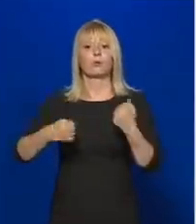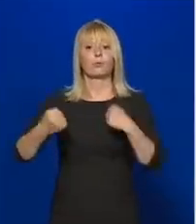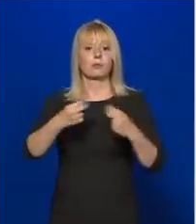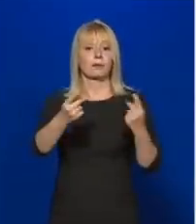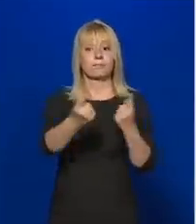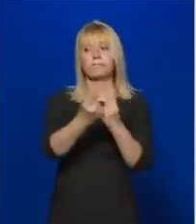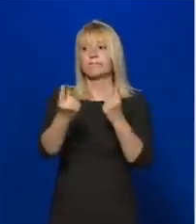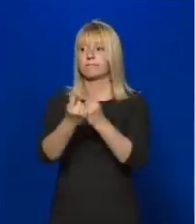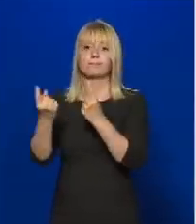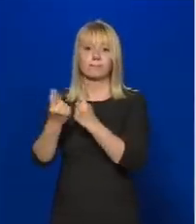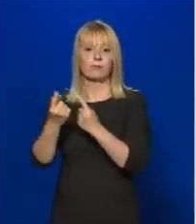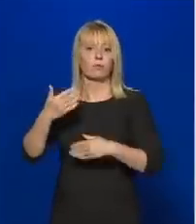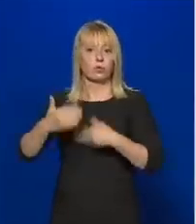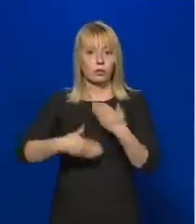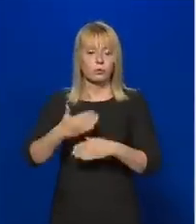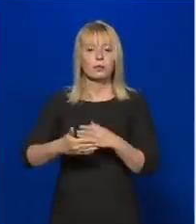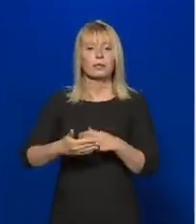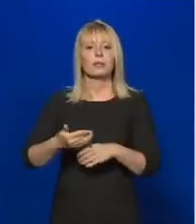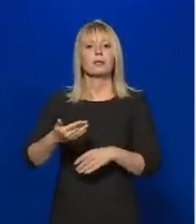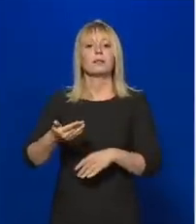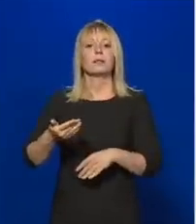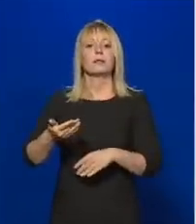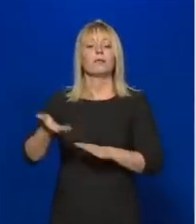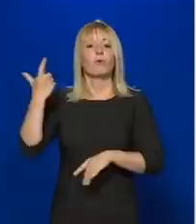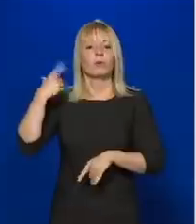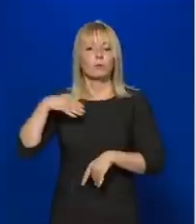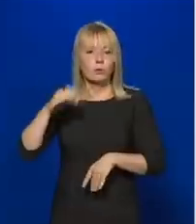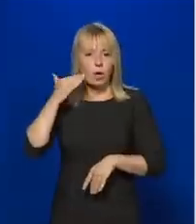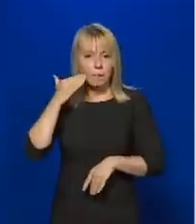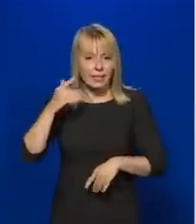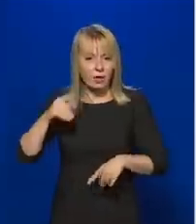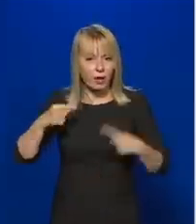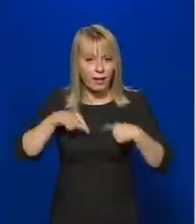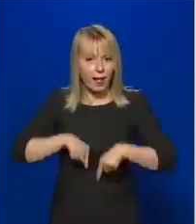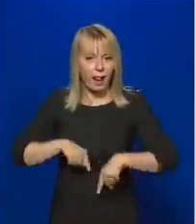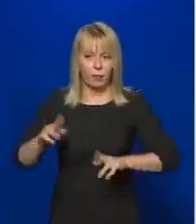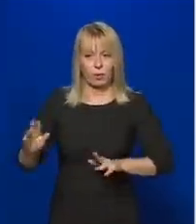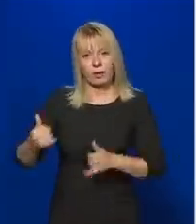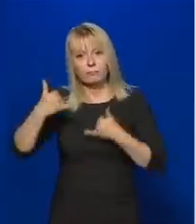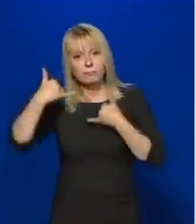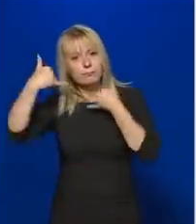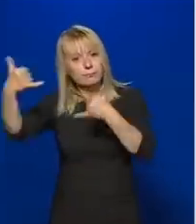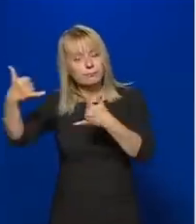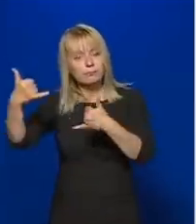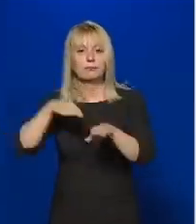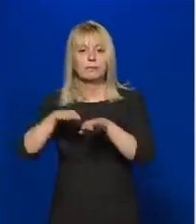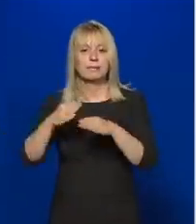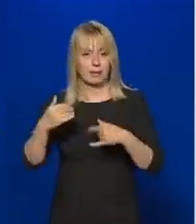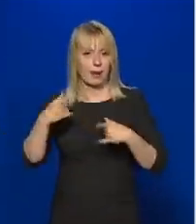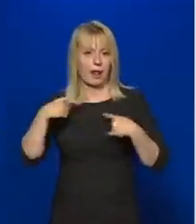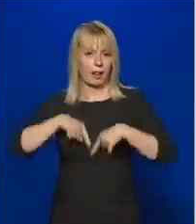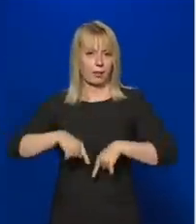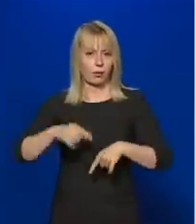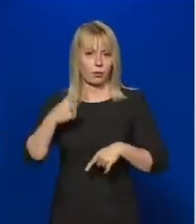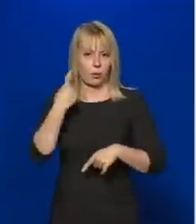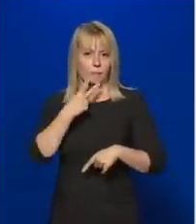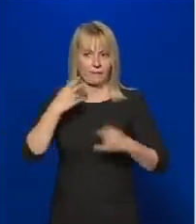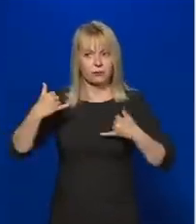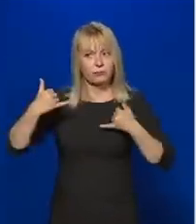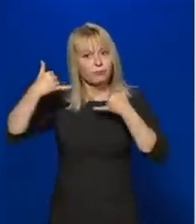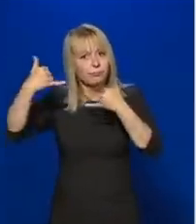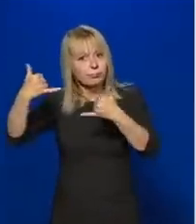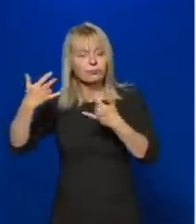a miniszterelnök múlt héten az amerikai elnökkel beszélt, ezen a héten is lesznek diplomáciai tárgyalásai, de ezek